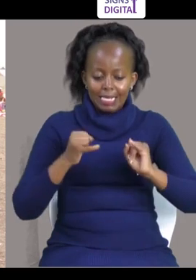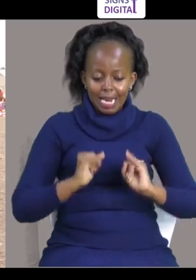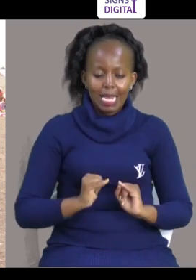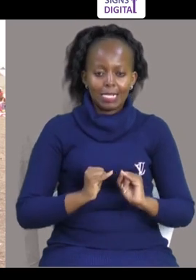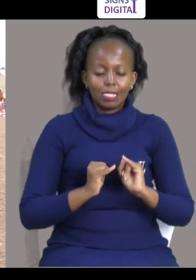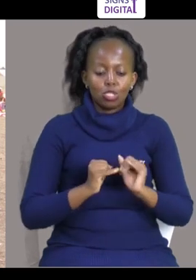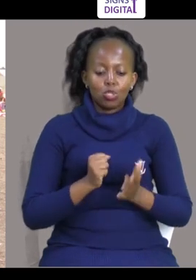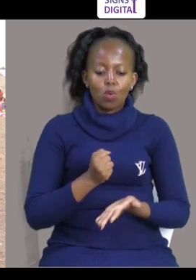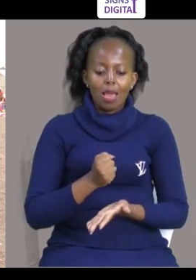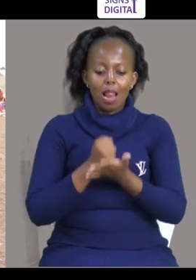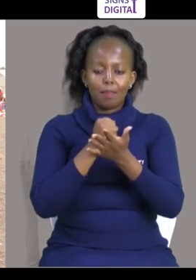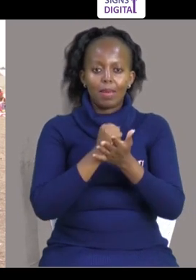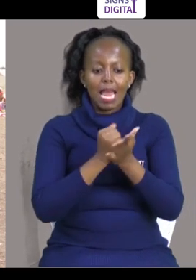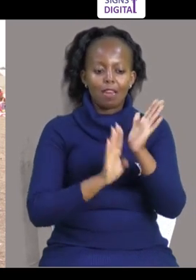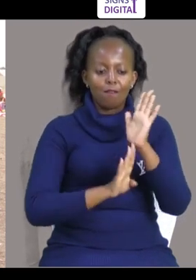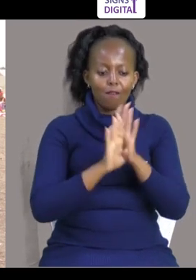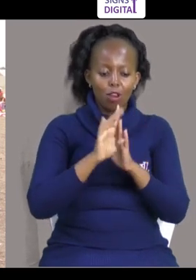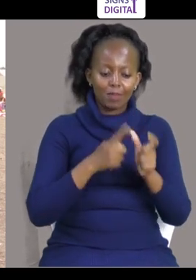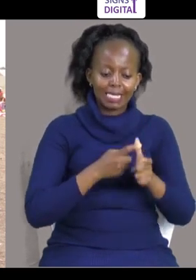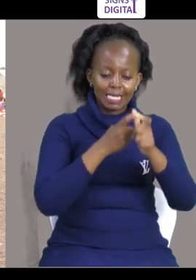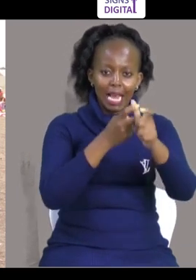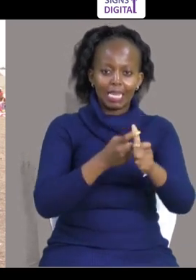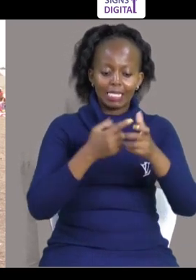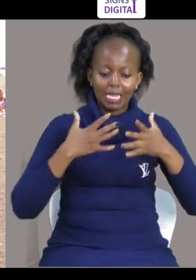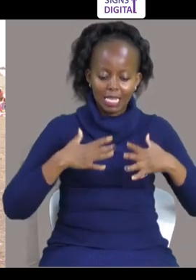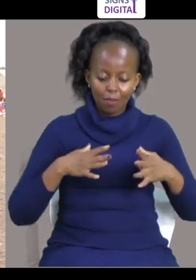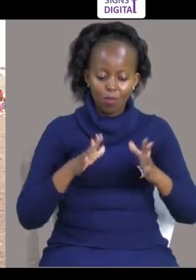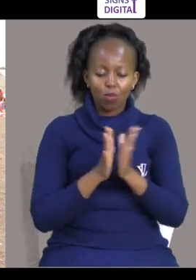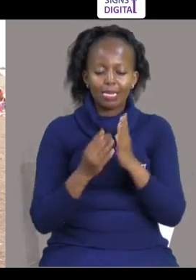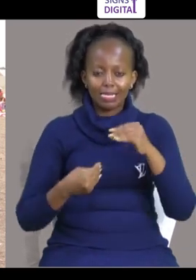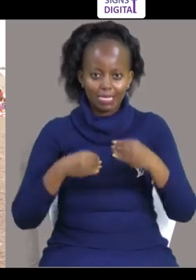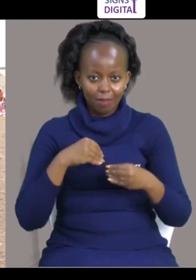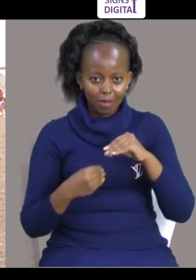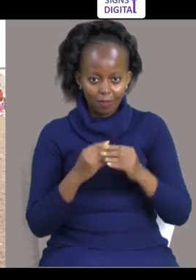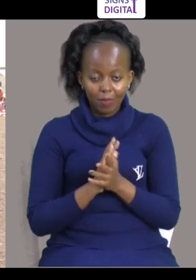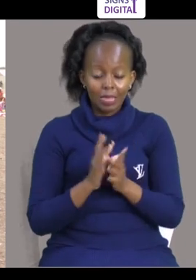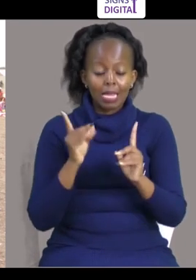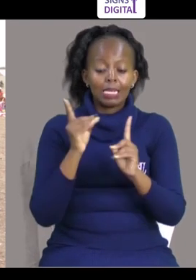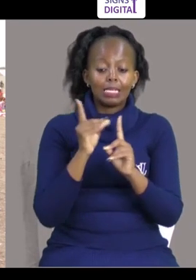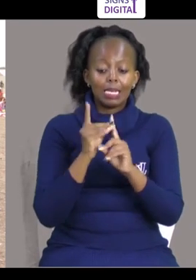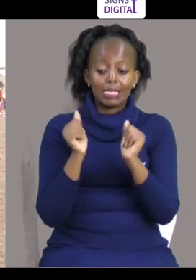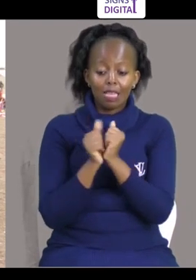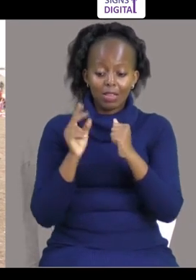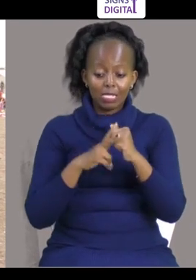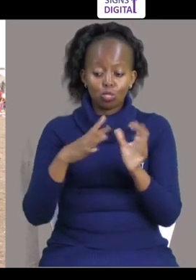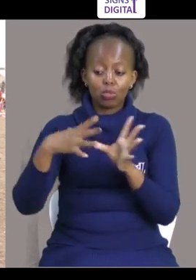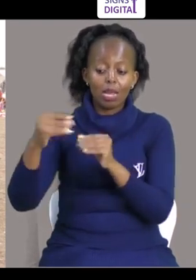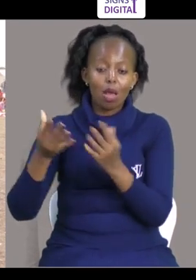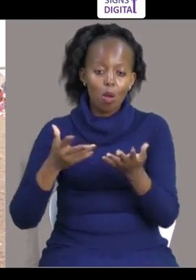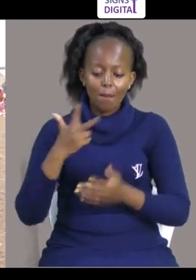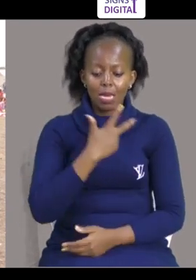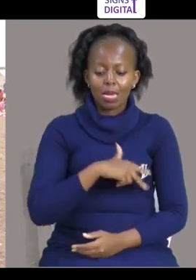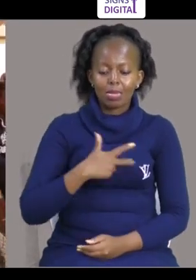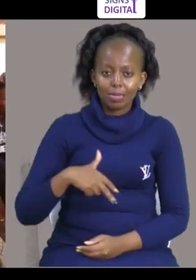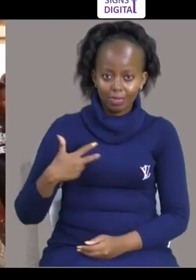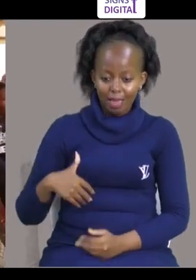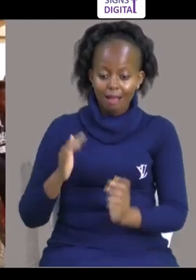Kukuza Talanta Ama Talent Ama Vipawa Zawatu Wanemavu Tarepumi Nazaba Tutakua Kule